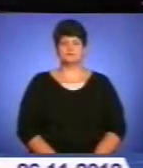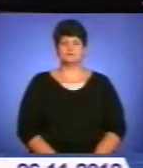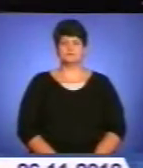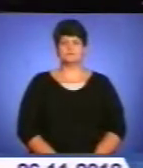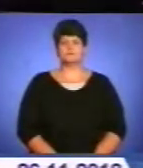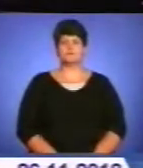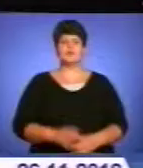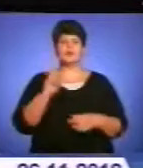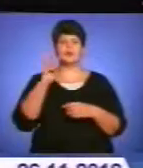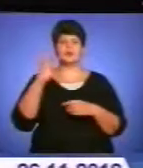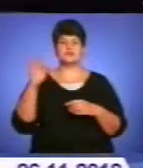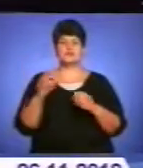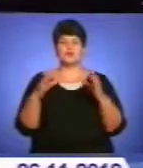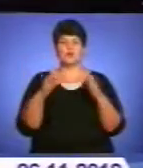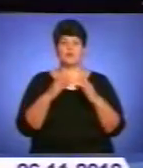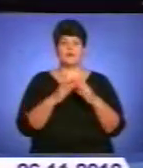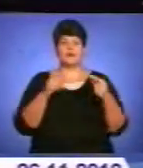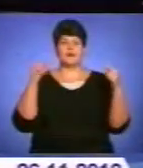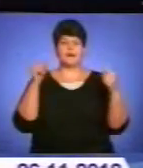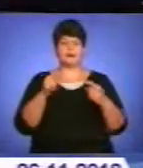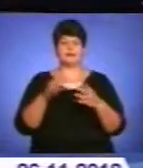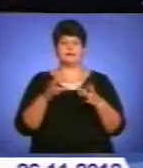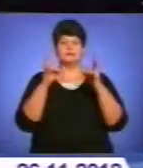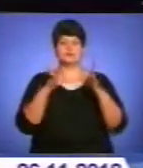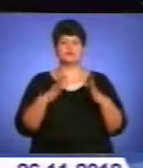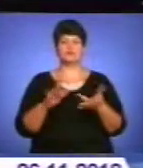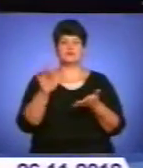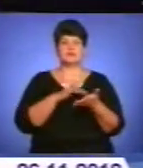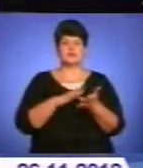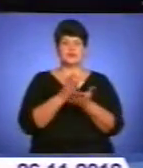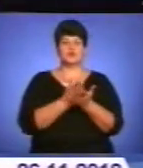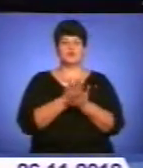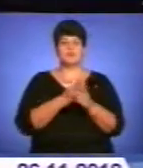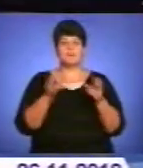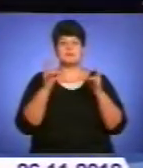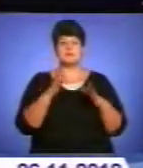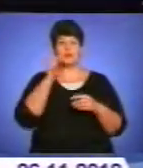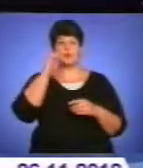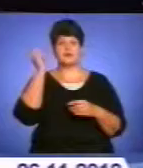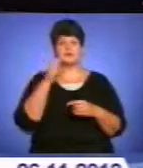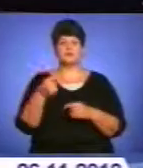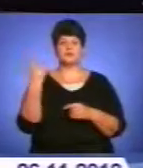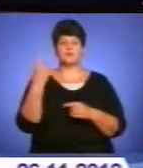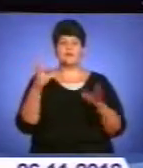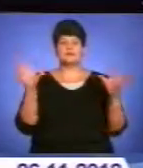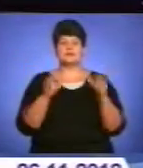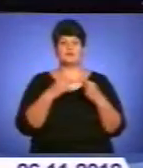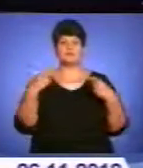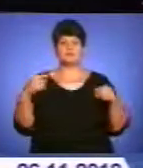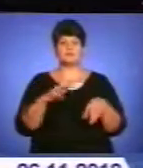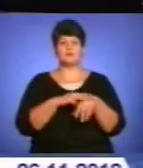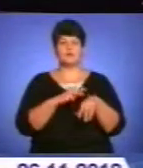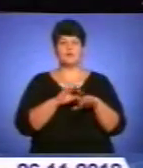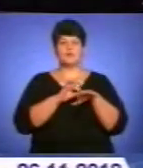Координаційна група антитерористичного центру при управлінні Служби безпеки України в Тернопільській області, а спільно з іншими правоохоронцями